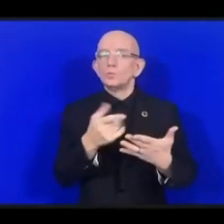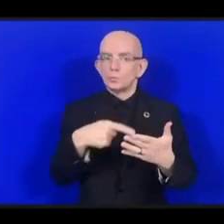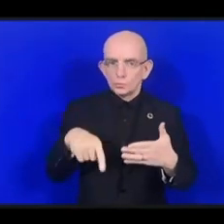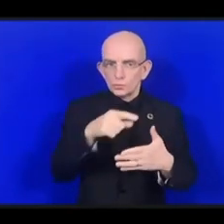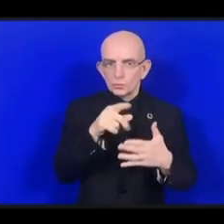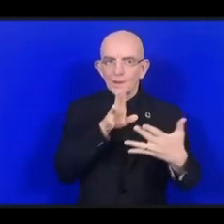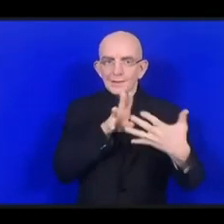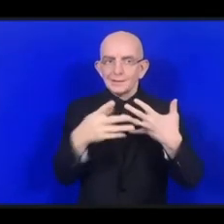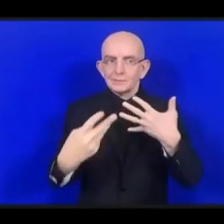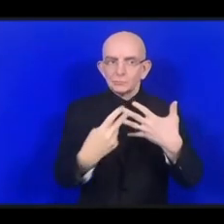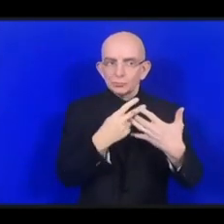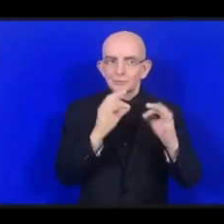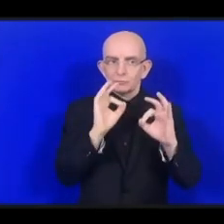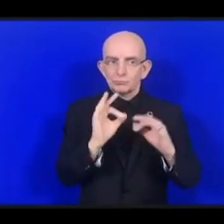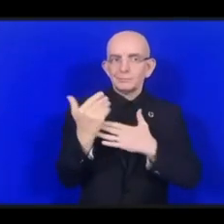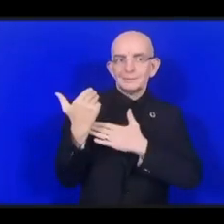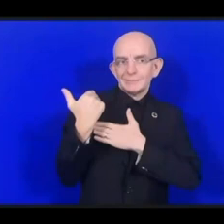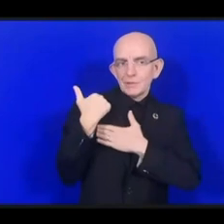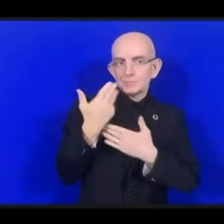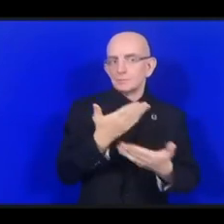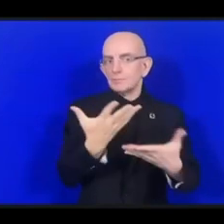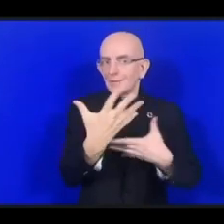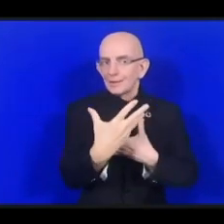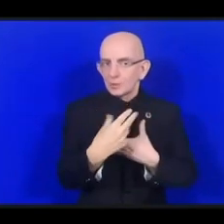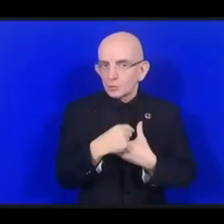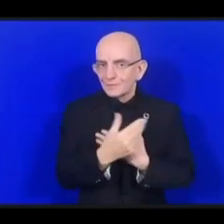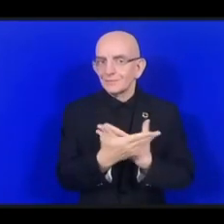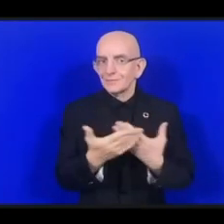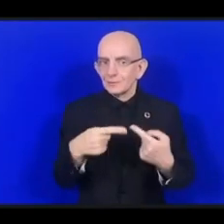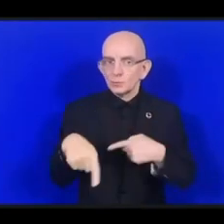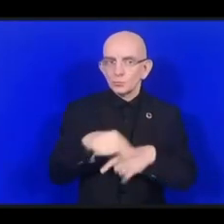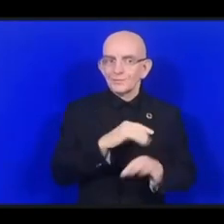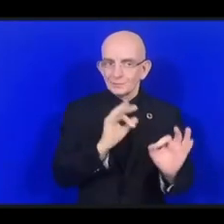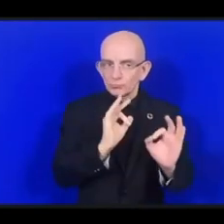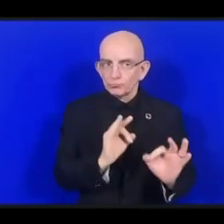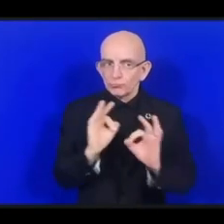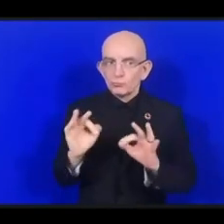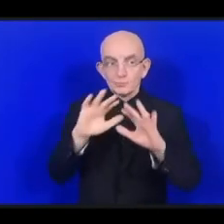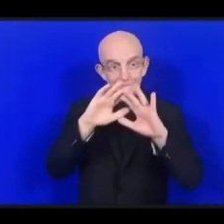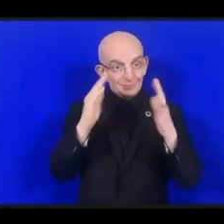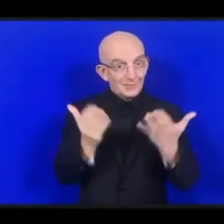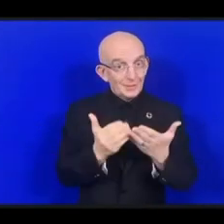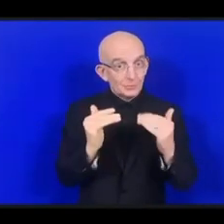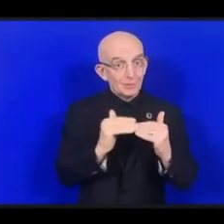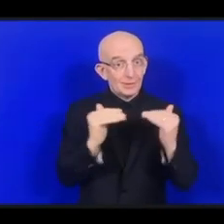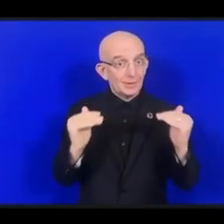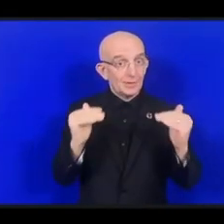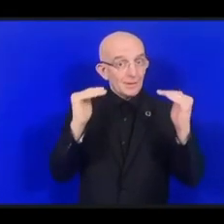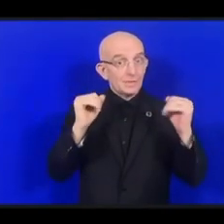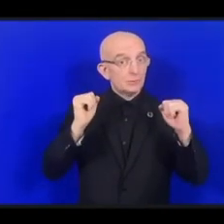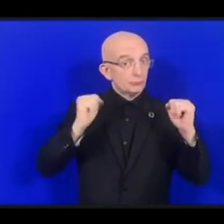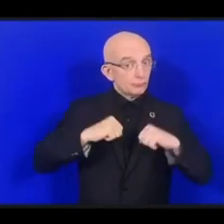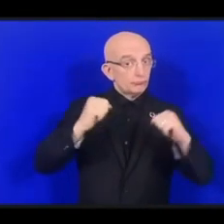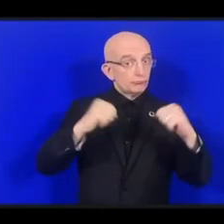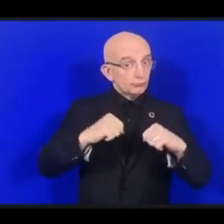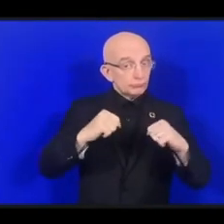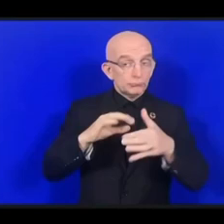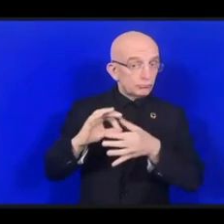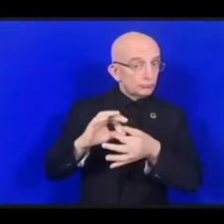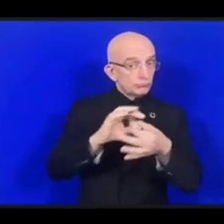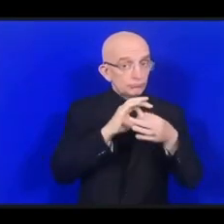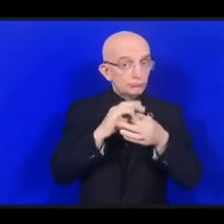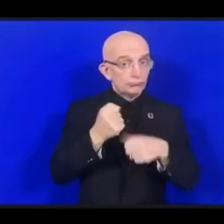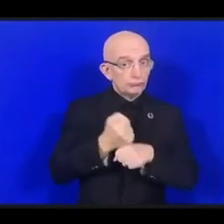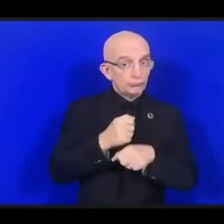национальном уровне были приняты договоренности и с тем, чтобы принимаемые меры